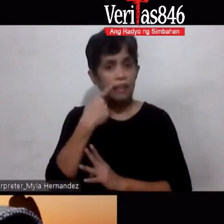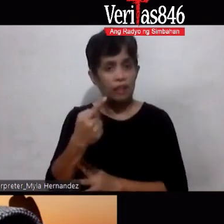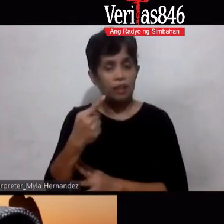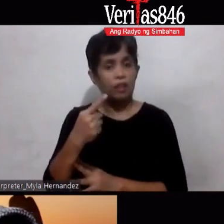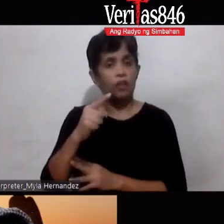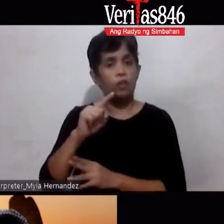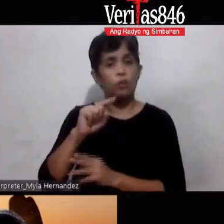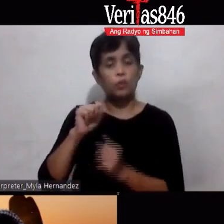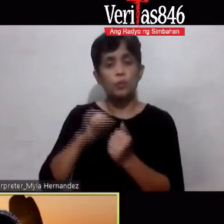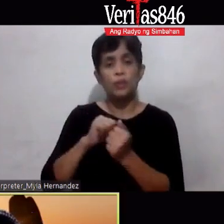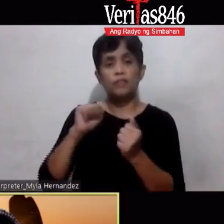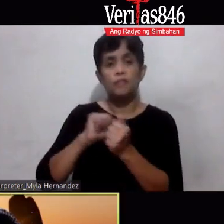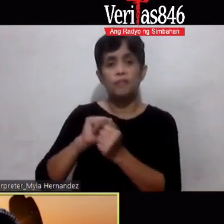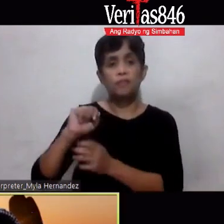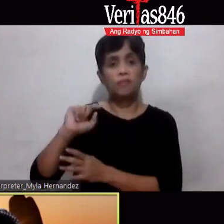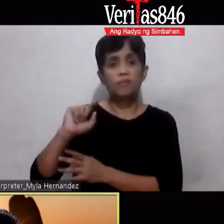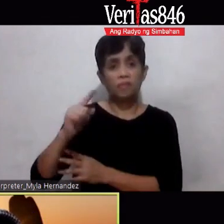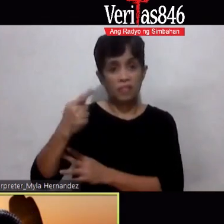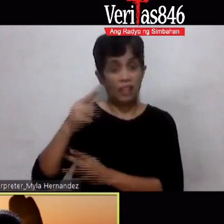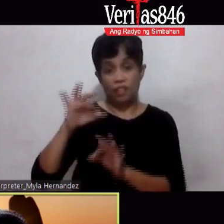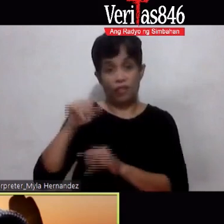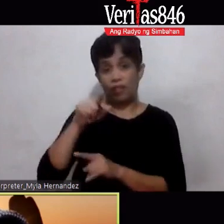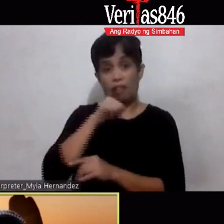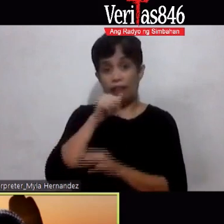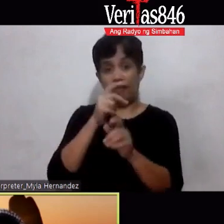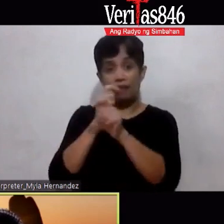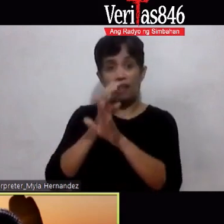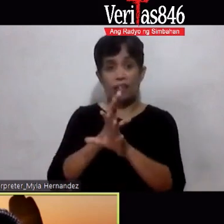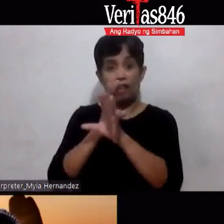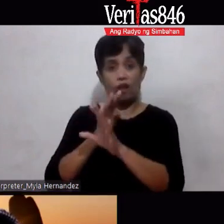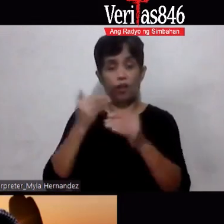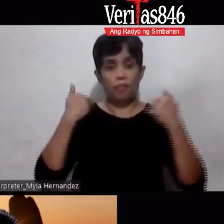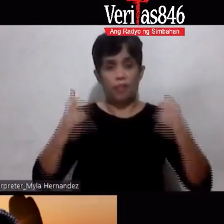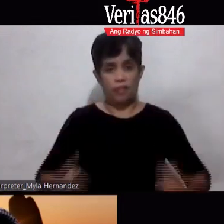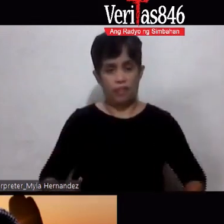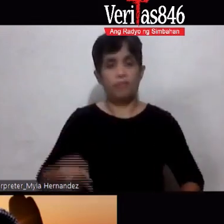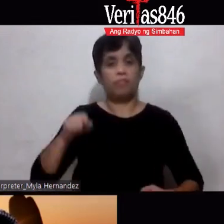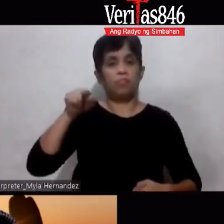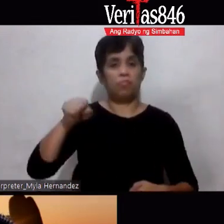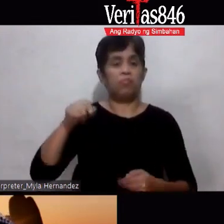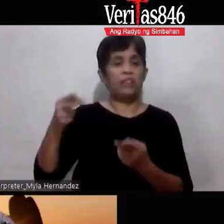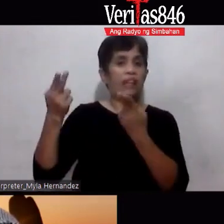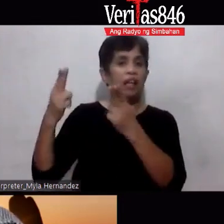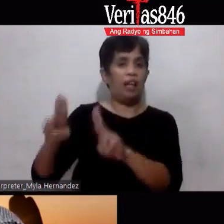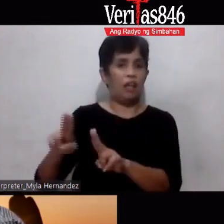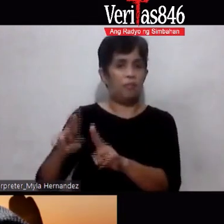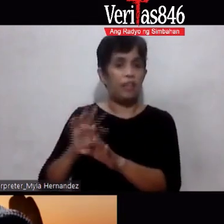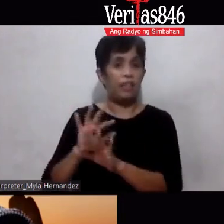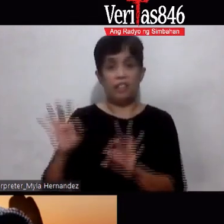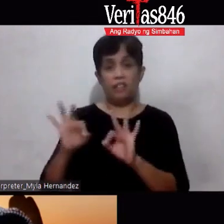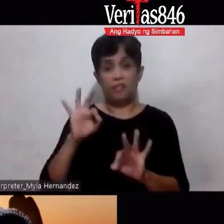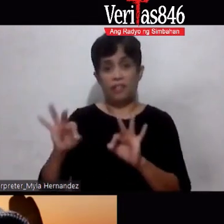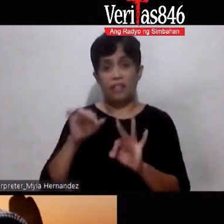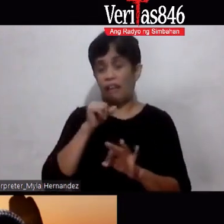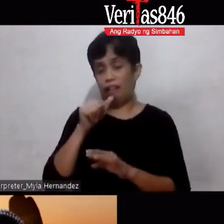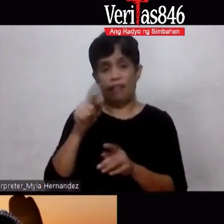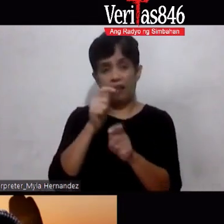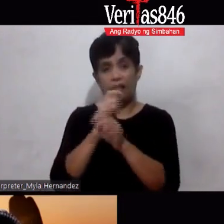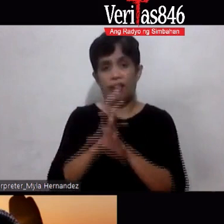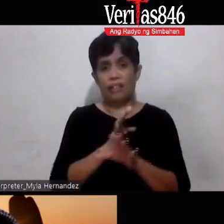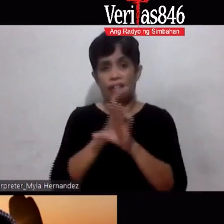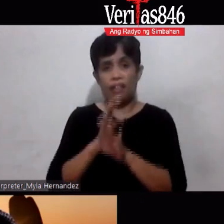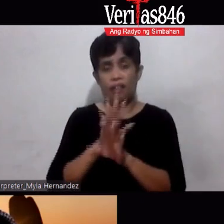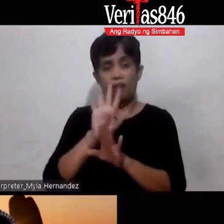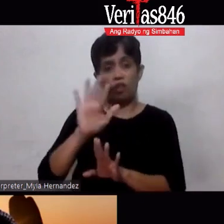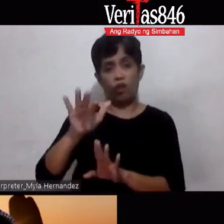hand account Na If you don't take care of your body This is what will happen If you don't take care of yourself This is what